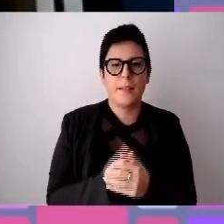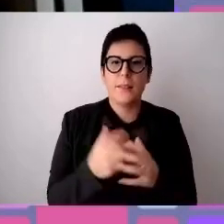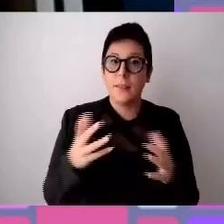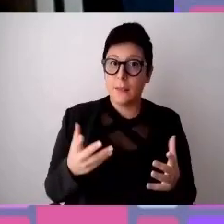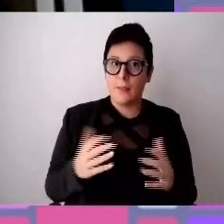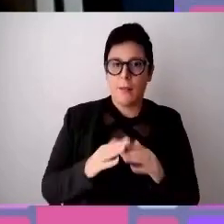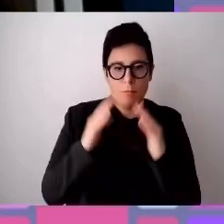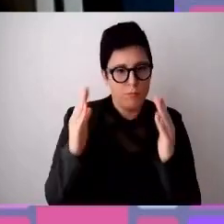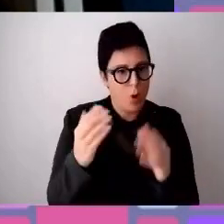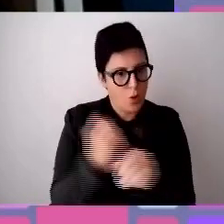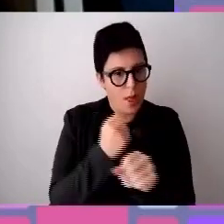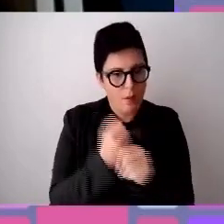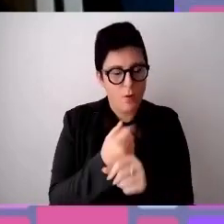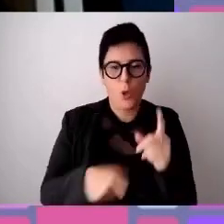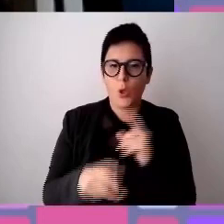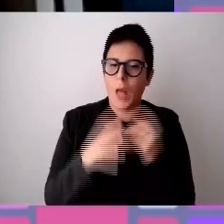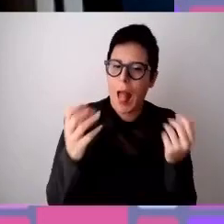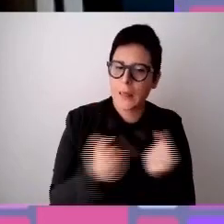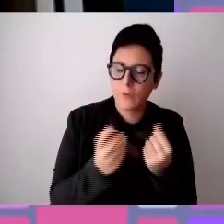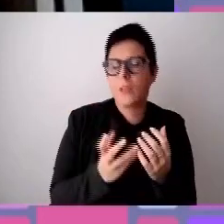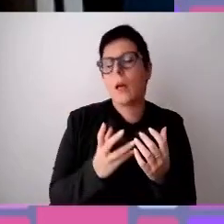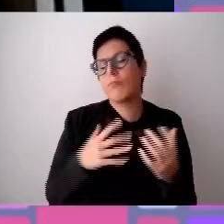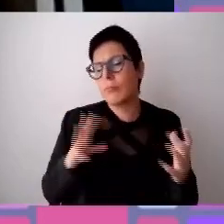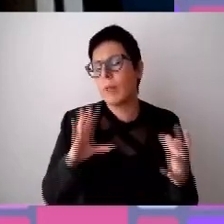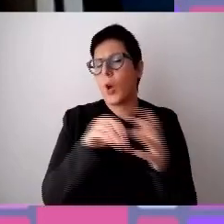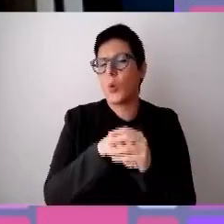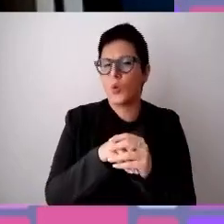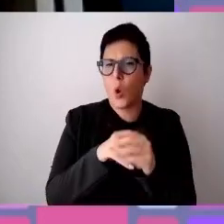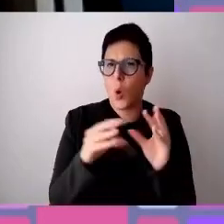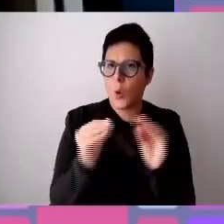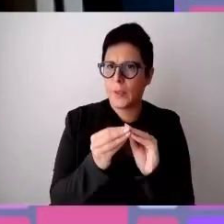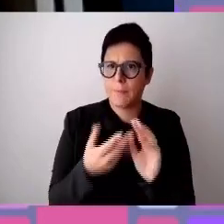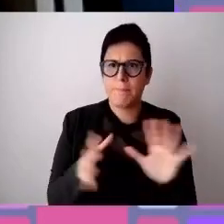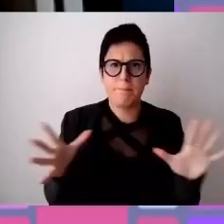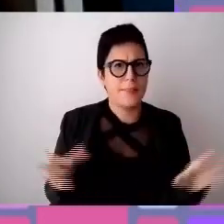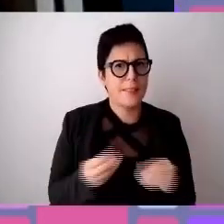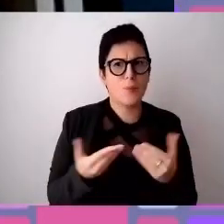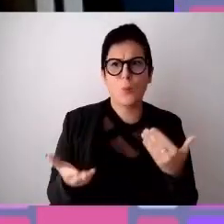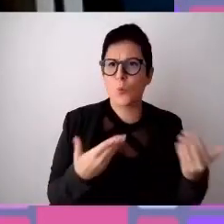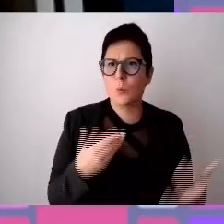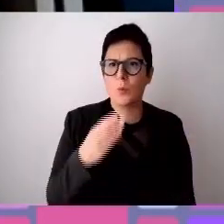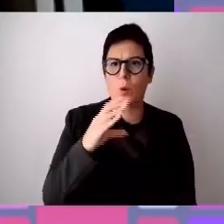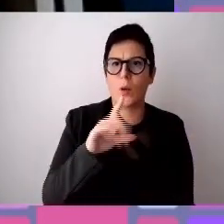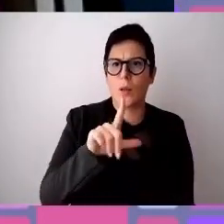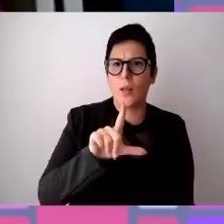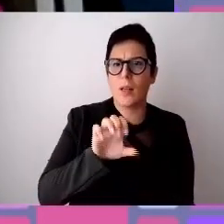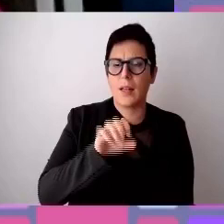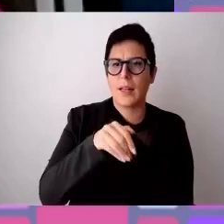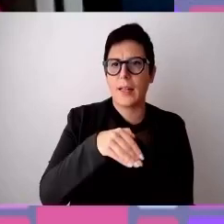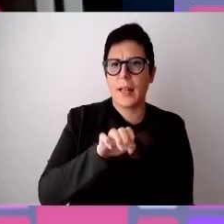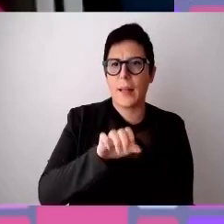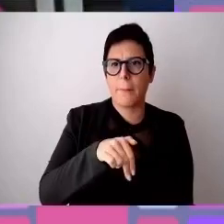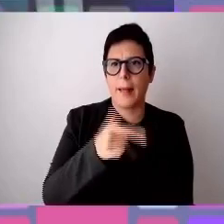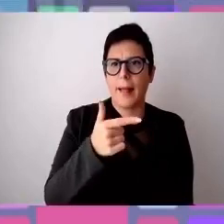le diverse abilità. Cominciamo subito con Clemente De Lucia, è Digital